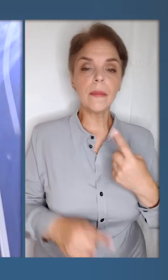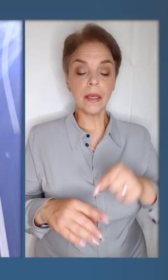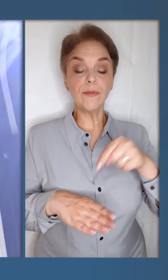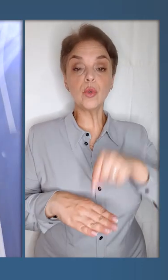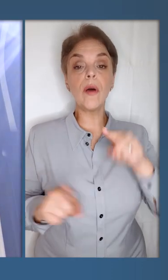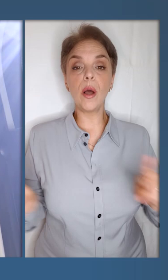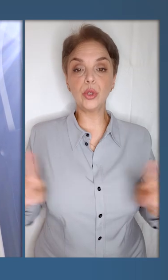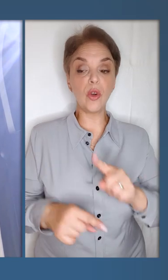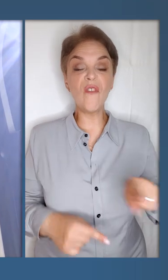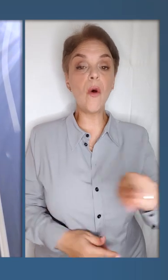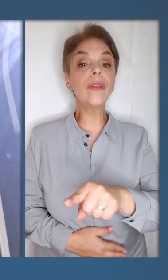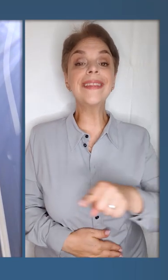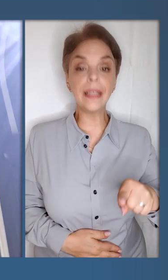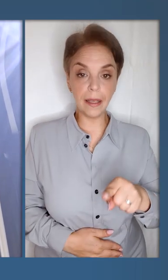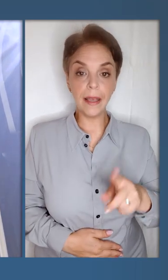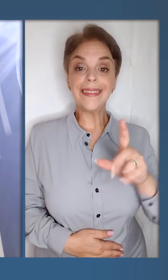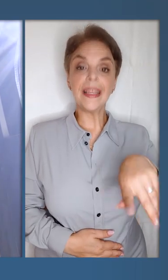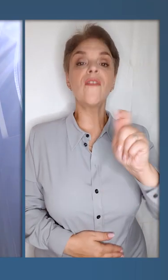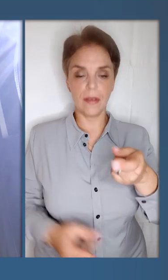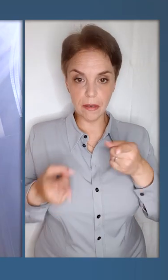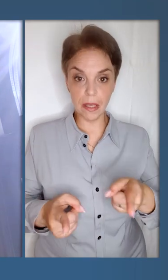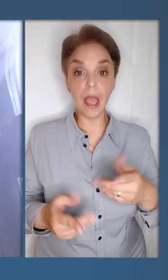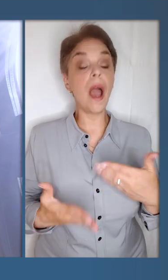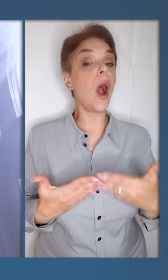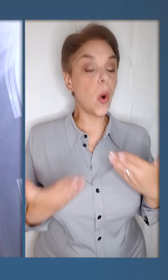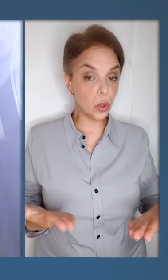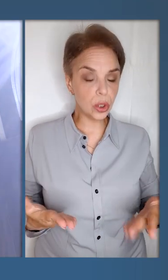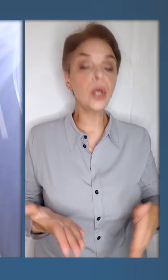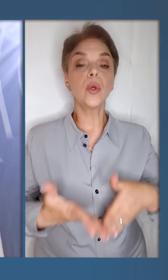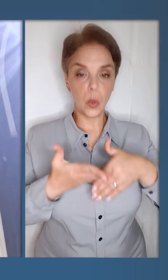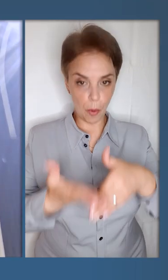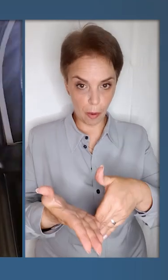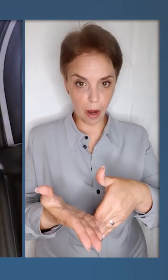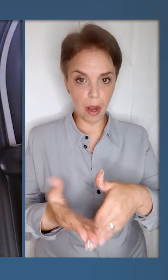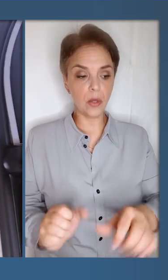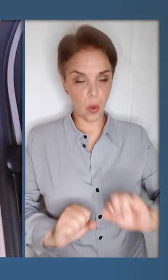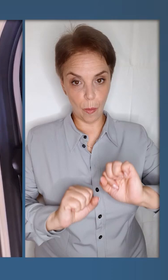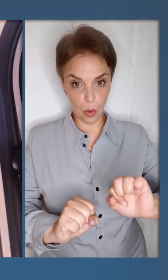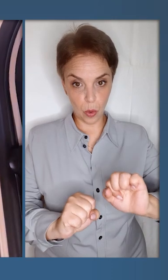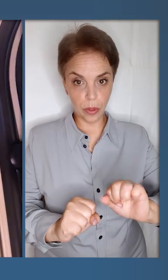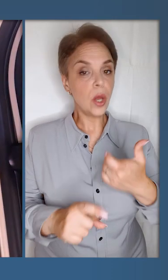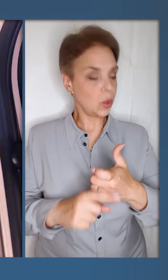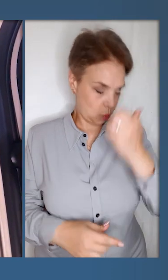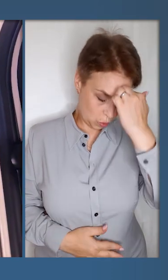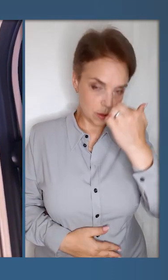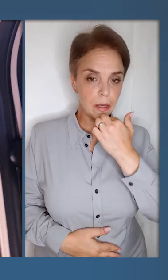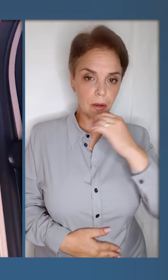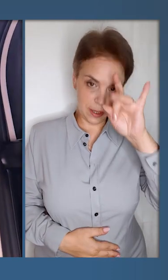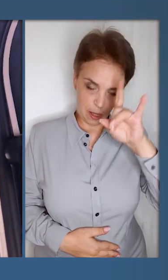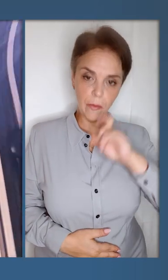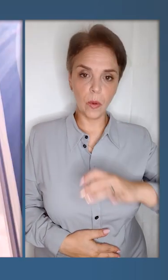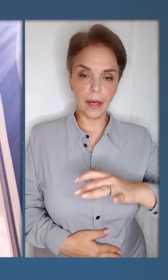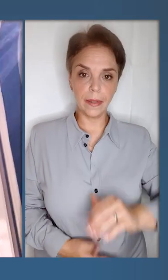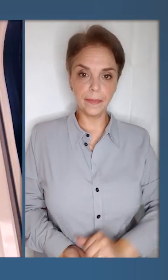українкам, які відчувають, що вони на війні, а отже допомагають обороні. Дуже